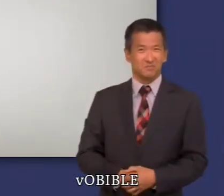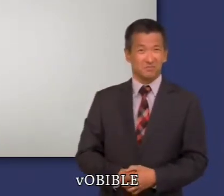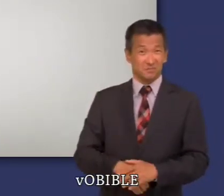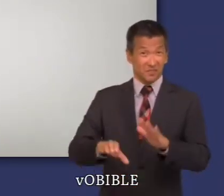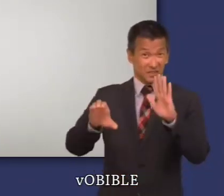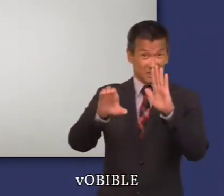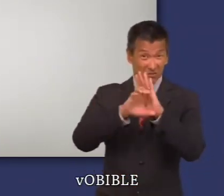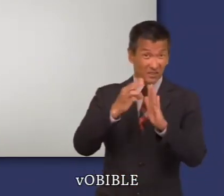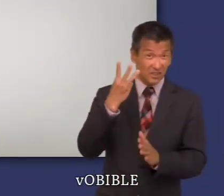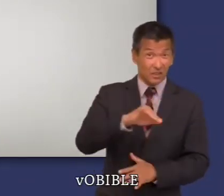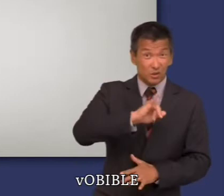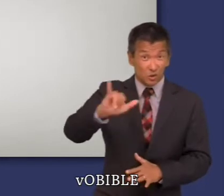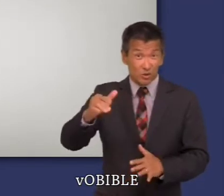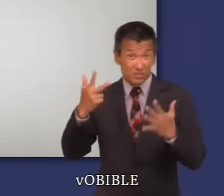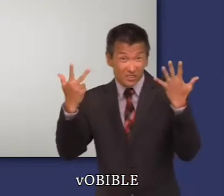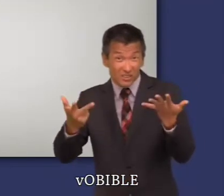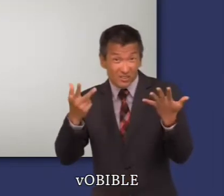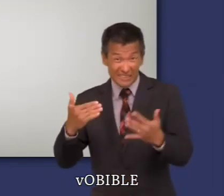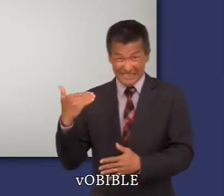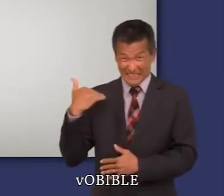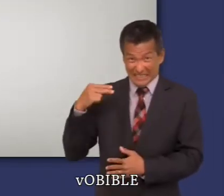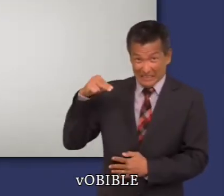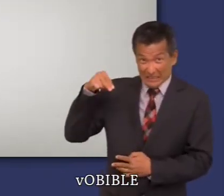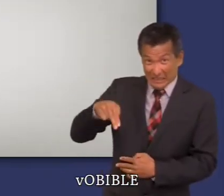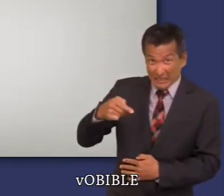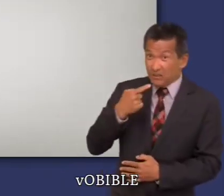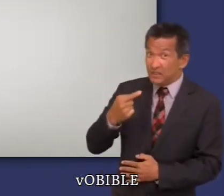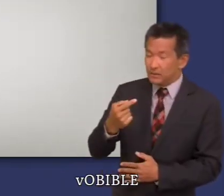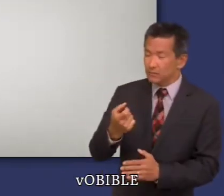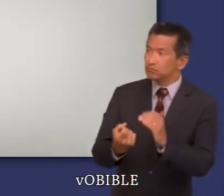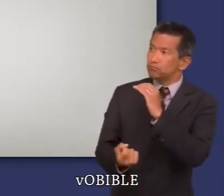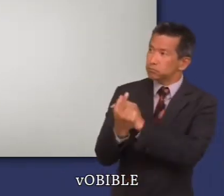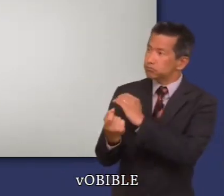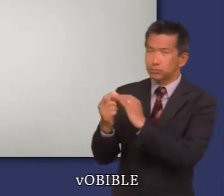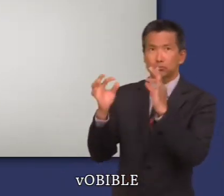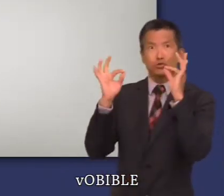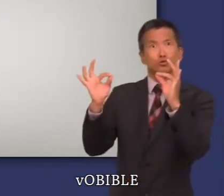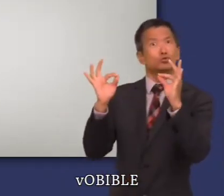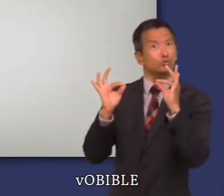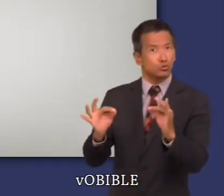Dans les chapitres 13 à 18, les malheurs annoncés commencent à s'abattre sur la famille de David.